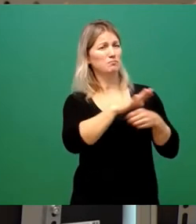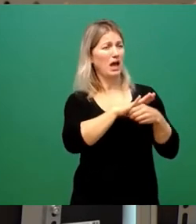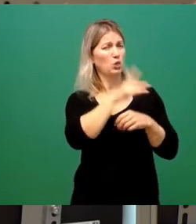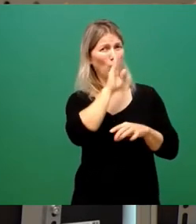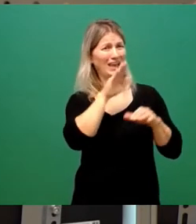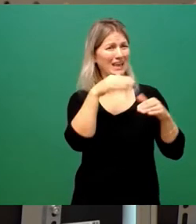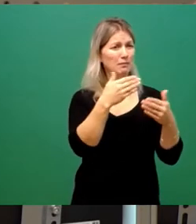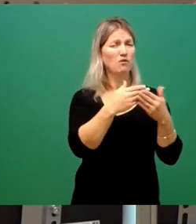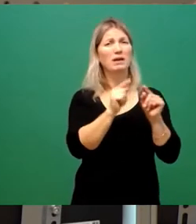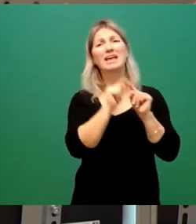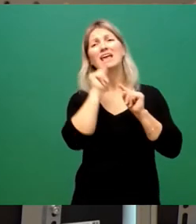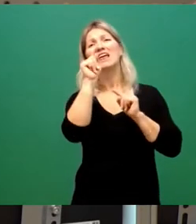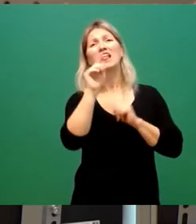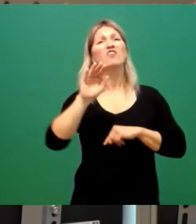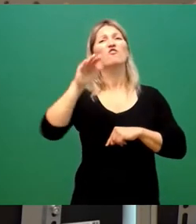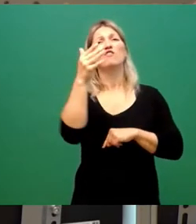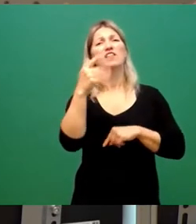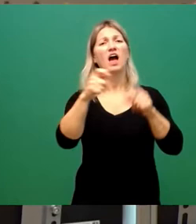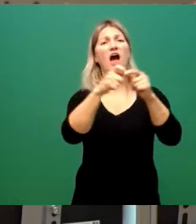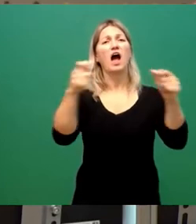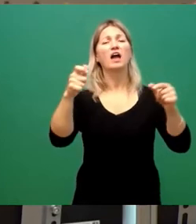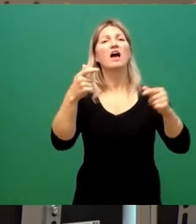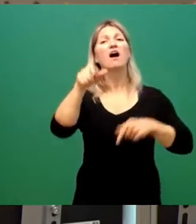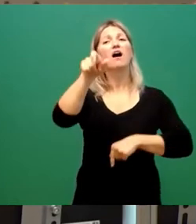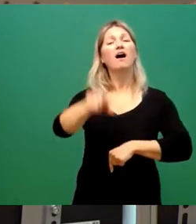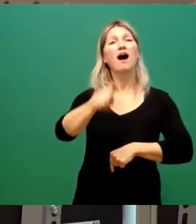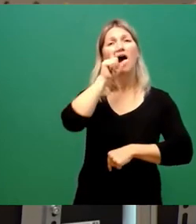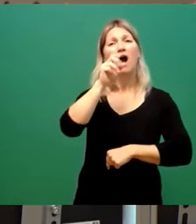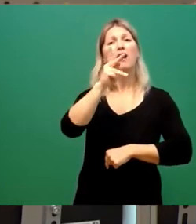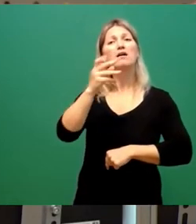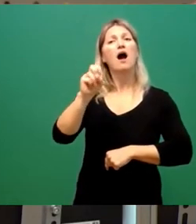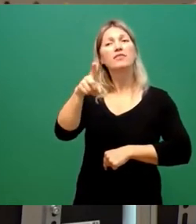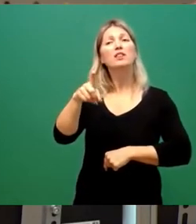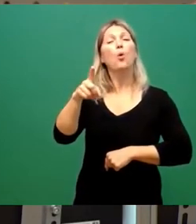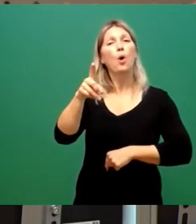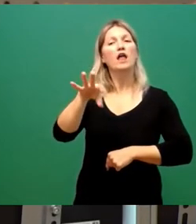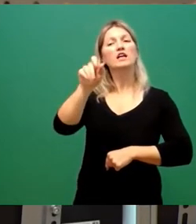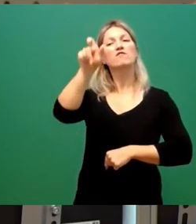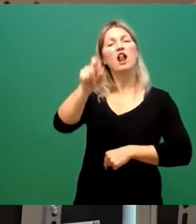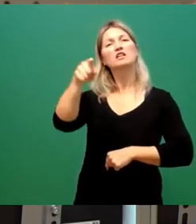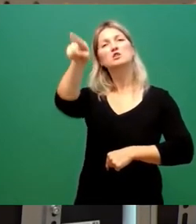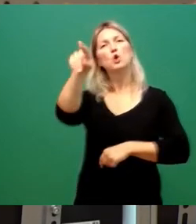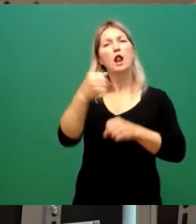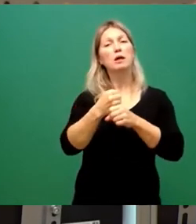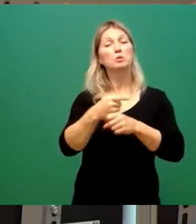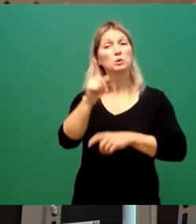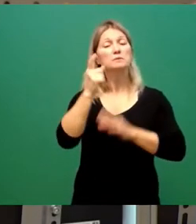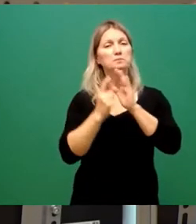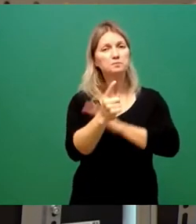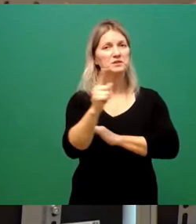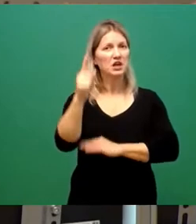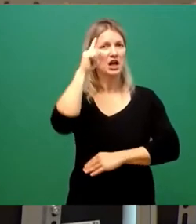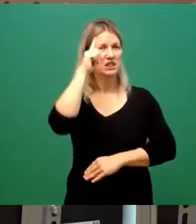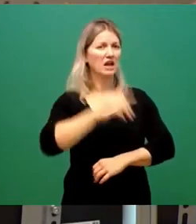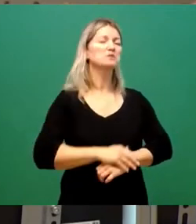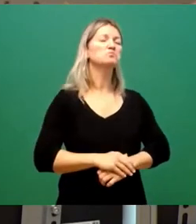der fünften Reihe der Kollege Kaden auserkoren ist, diesen Posten zu übernehmen. Und Herr Kaden eben denkt, dass er in diesem Geschäftsbereich eben besonders